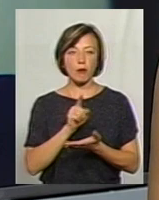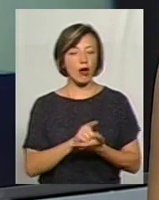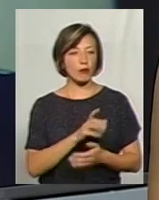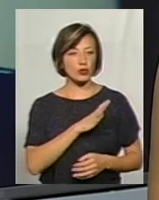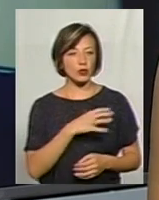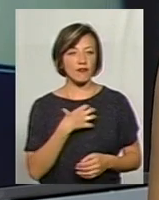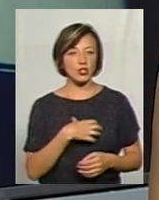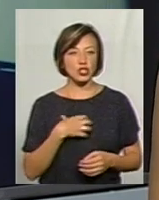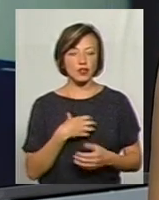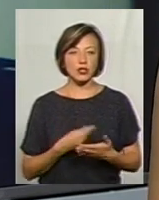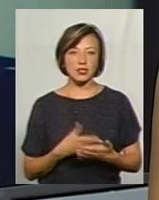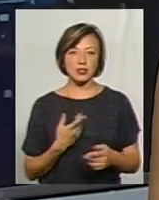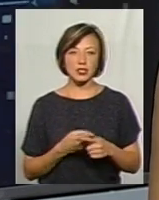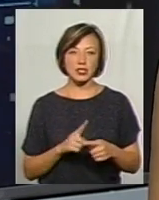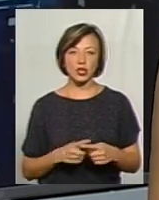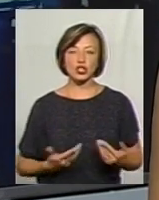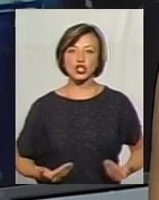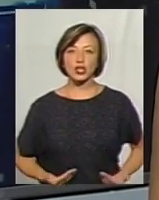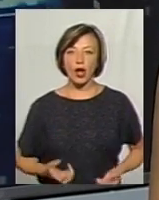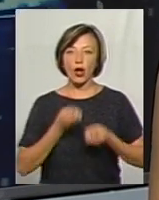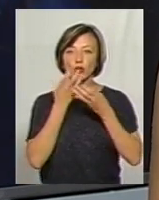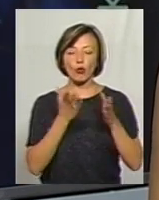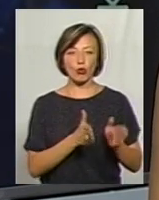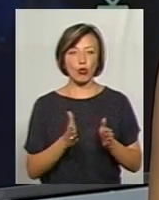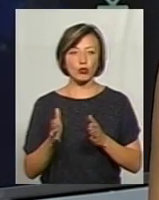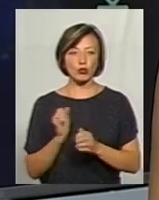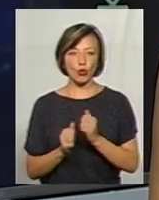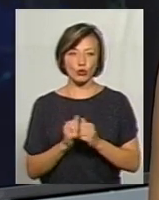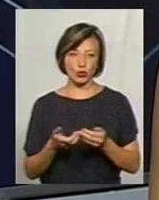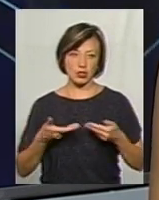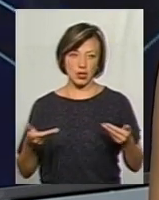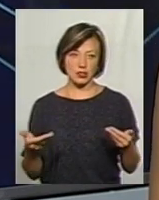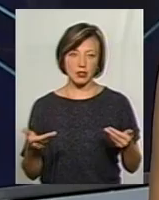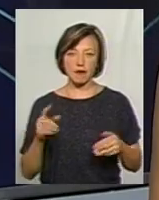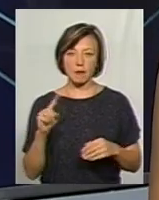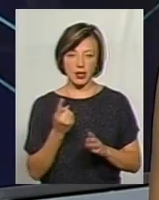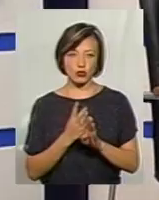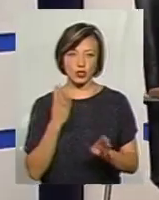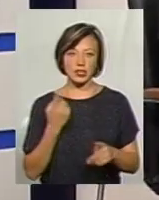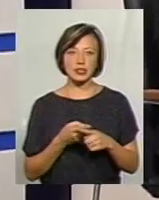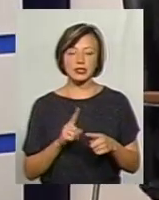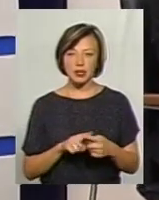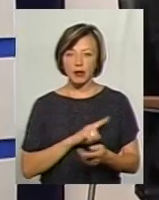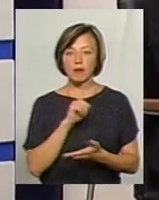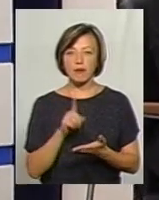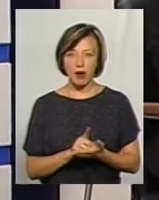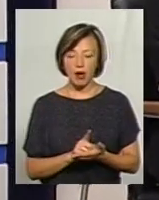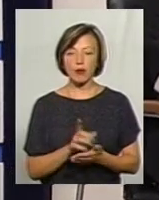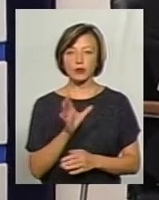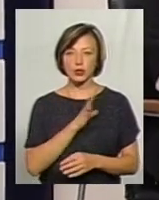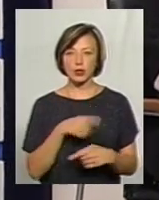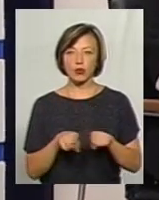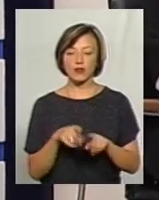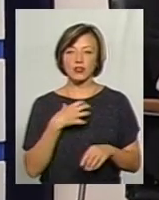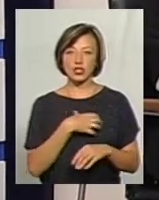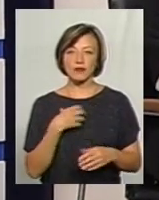важливою цінністю це життя і добробут кожного з нас, в першу чергу. це має також стати такою